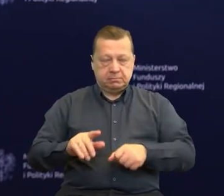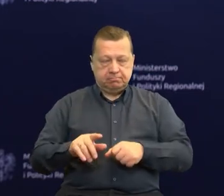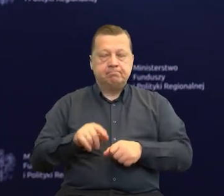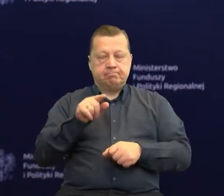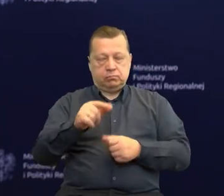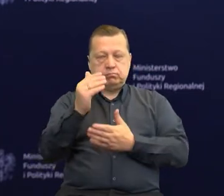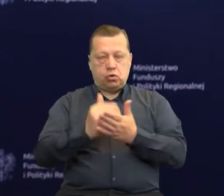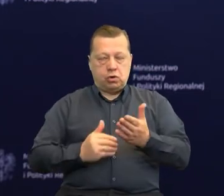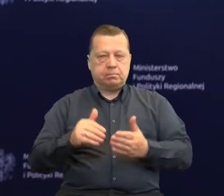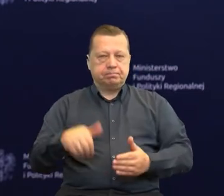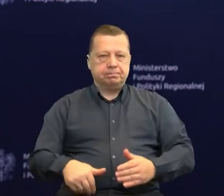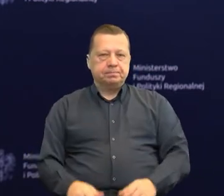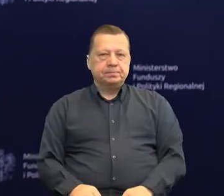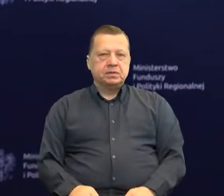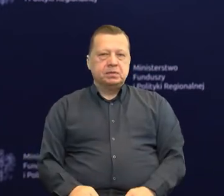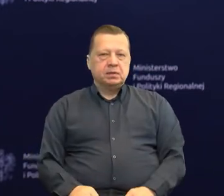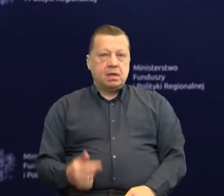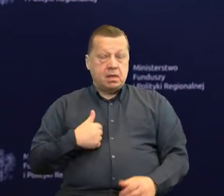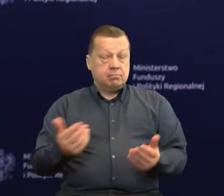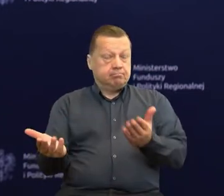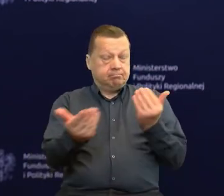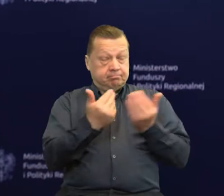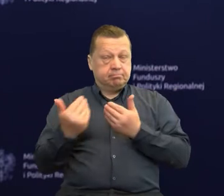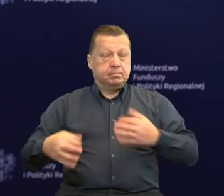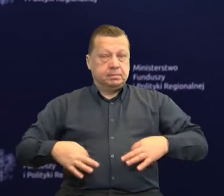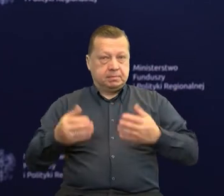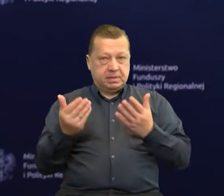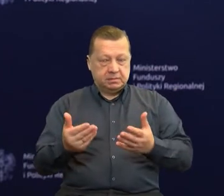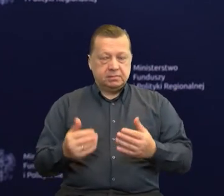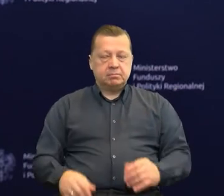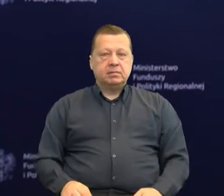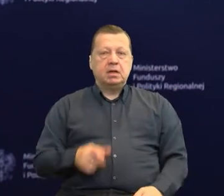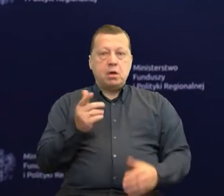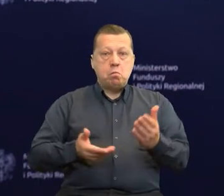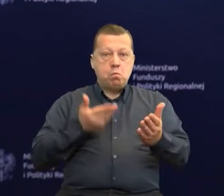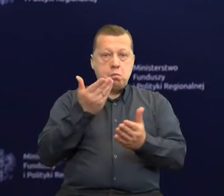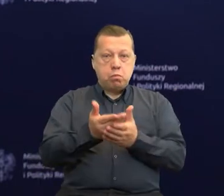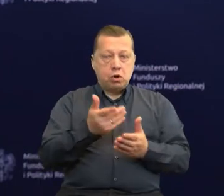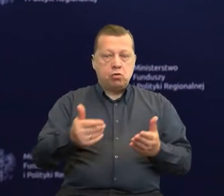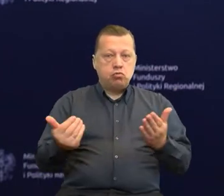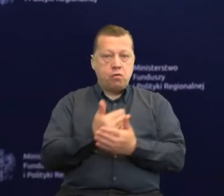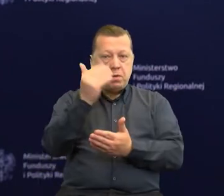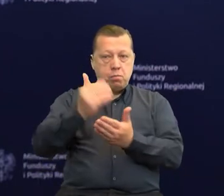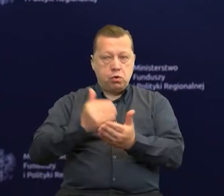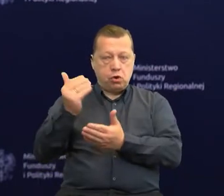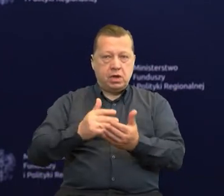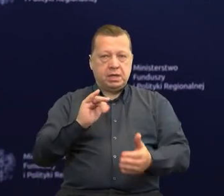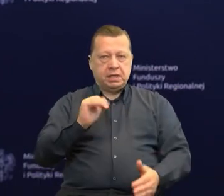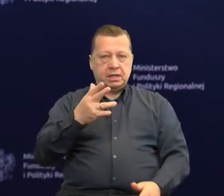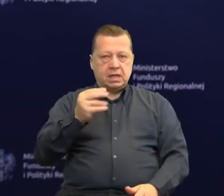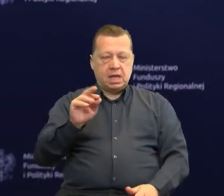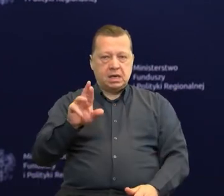Zachęcam Państwa do zapoznania się z propozycjami nowych programów Interreg